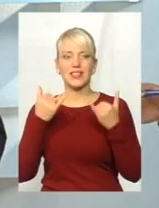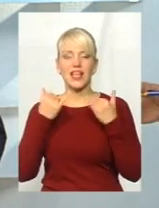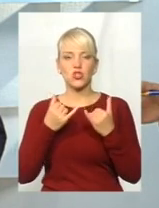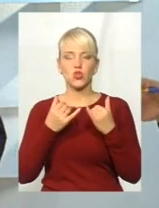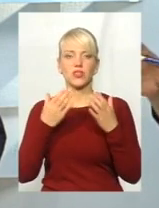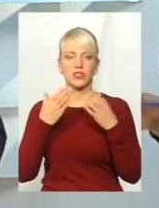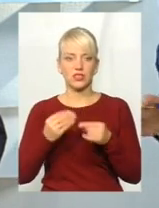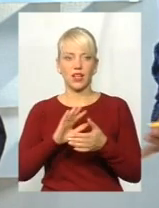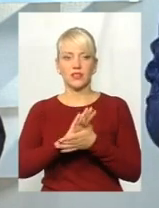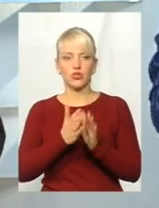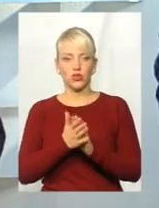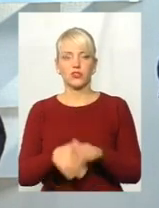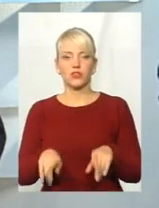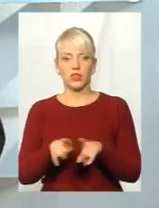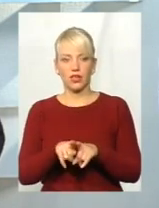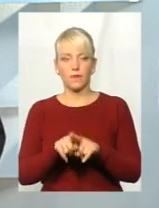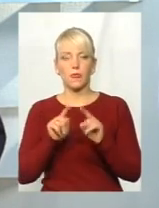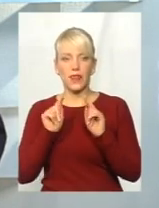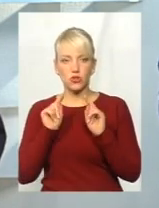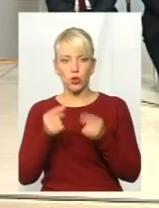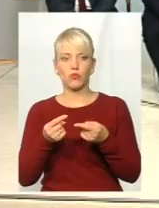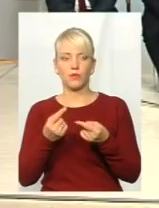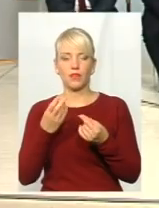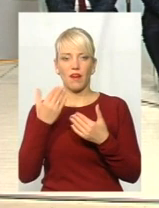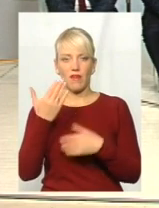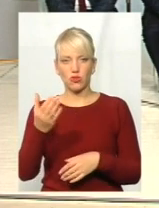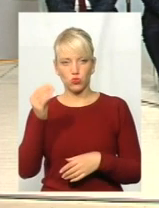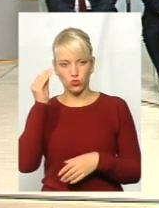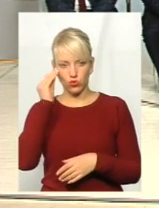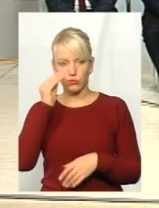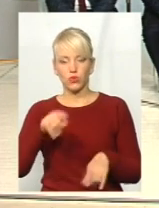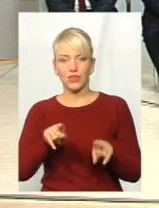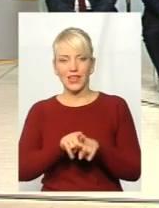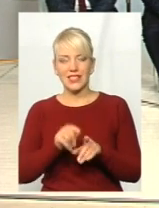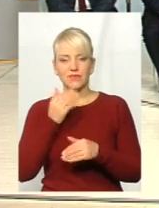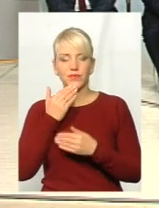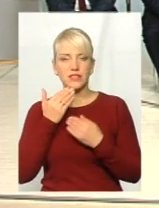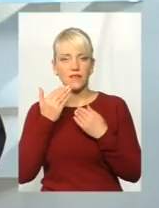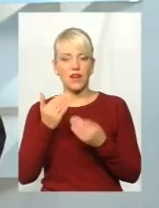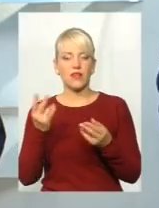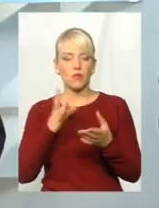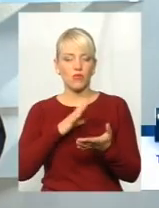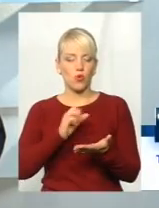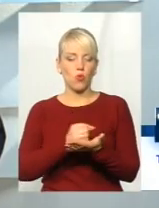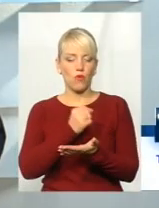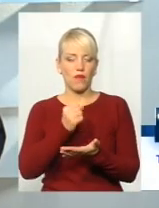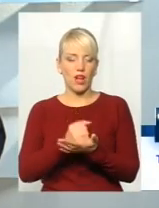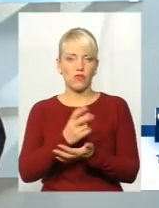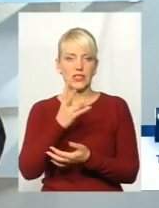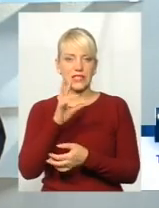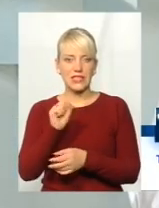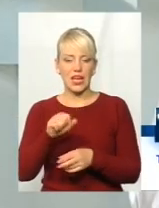ситуація саме така. Чому, на вашу думку, такі звернення мають ухвалюватися на рівні області?